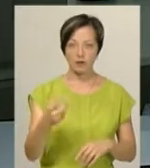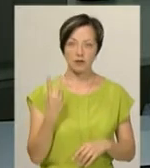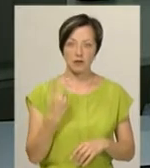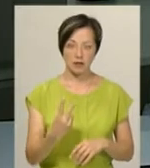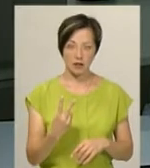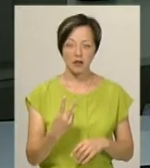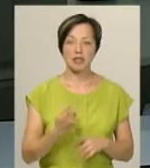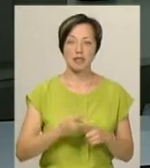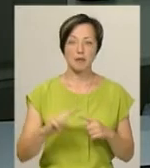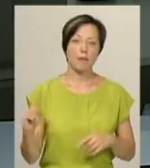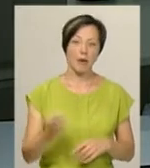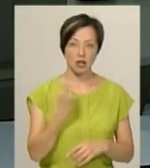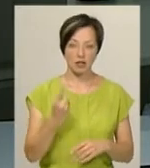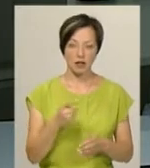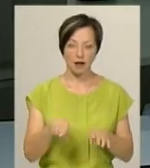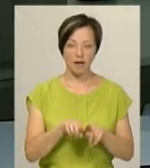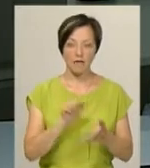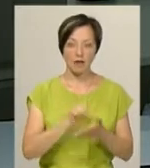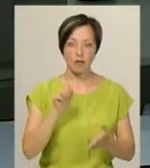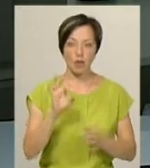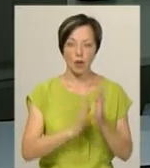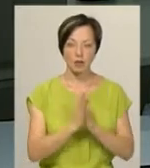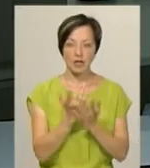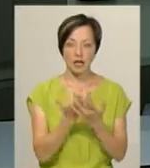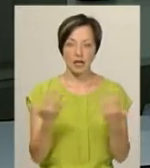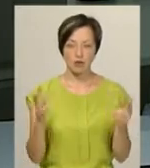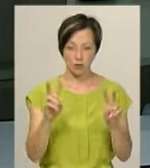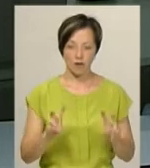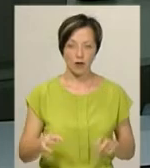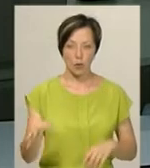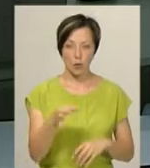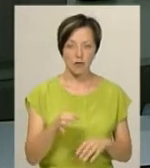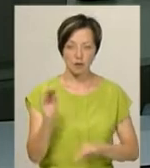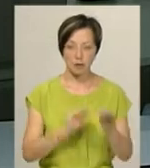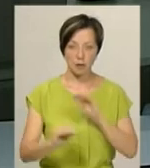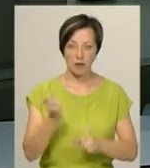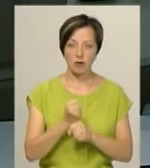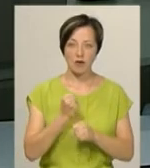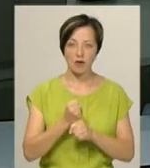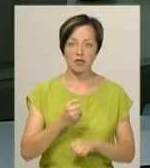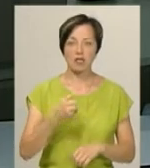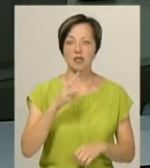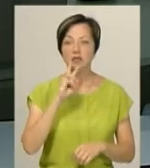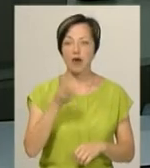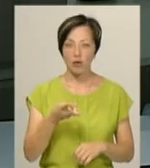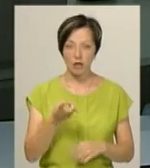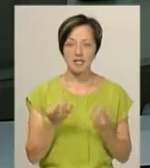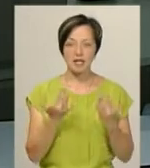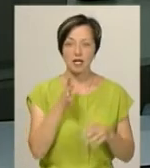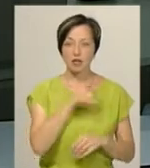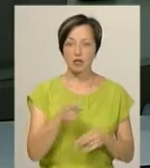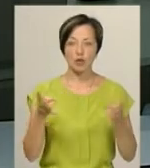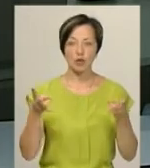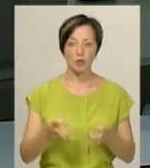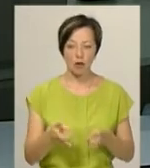Юглічик, це перше таке видання про рослинний різновид області. Над його укладанням вони працювали 2 роки. Скільки часу